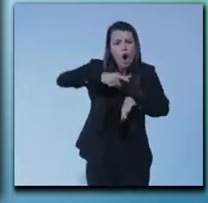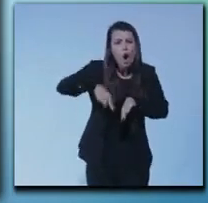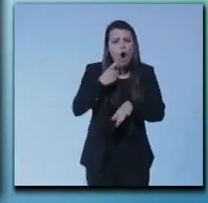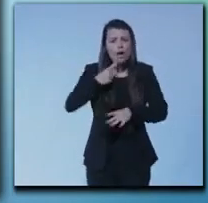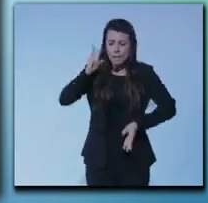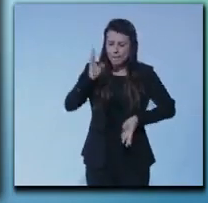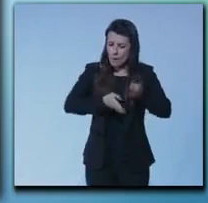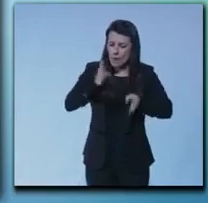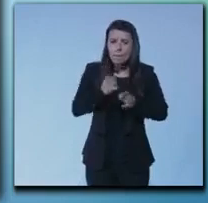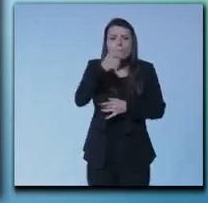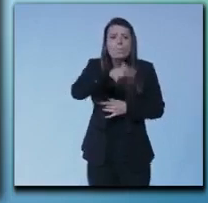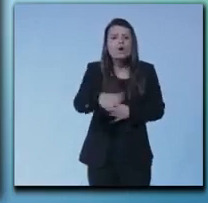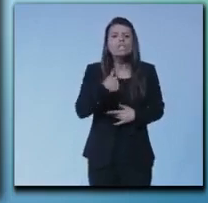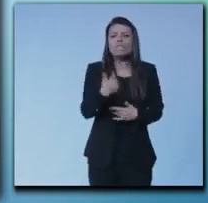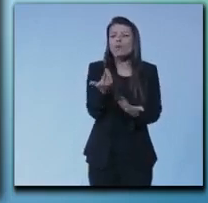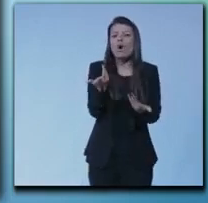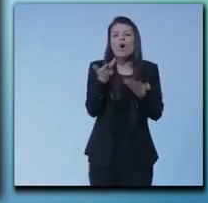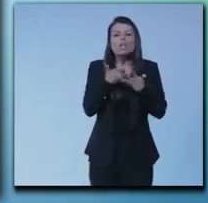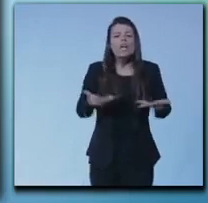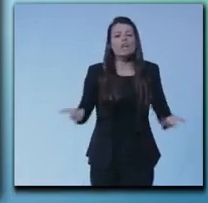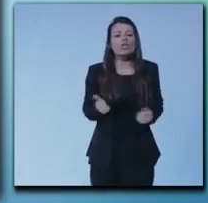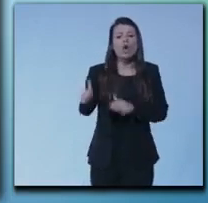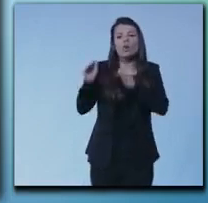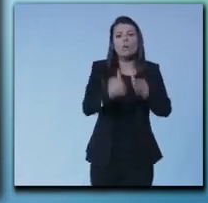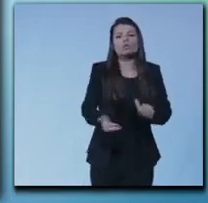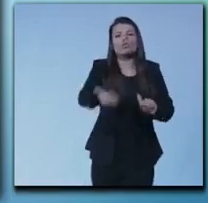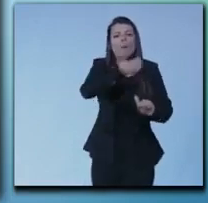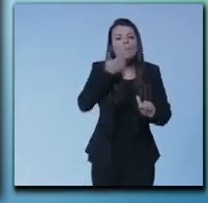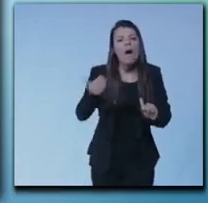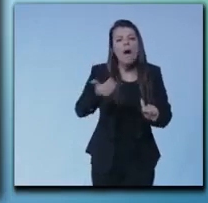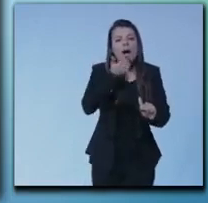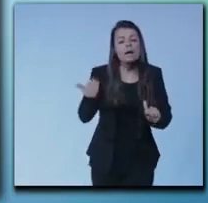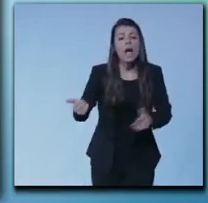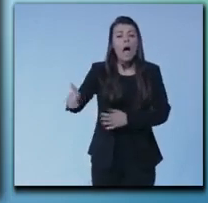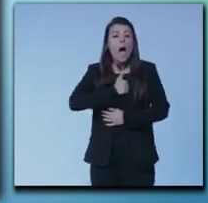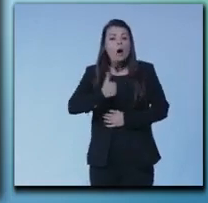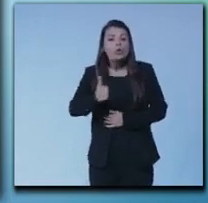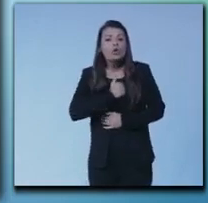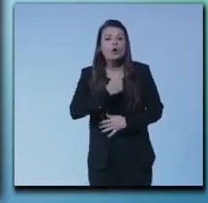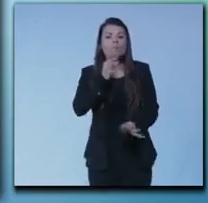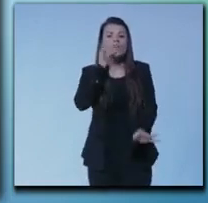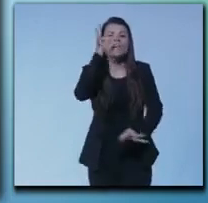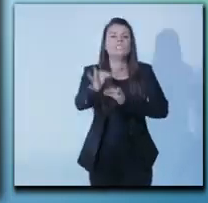dalla mancanza di protezione del territorio l'autonomia significa